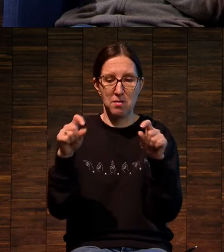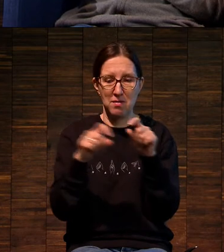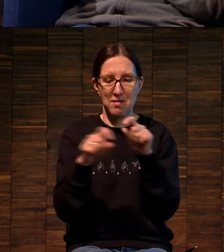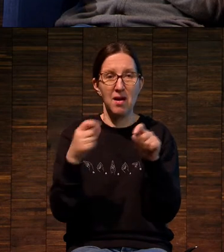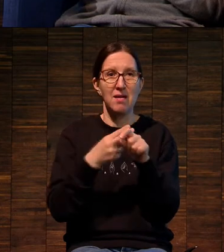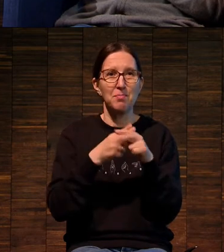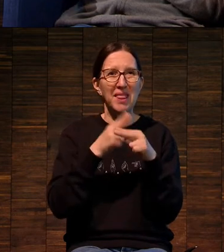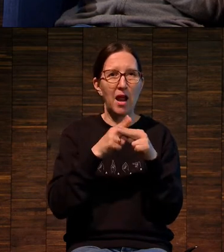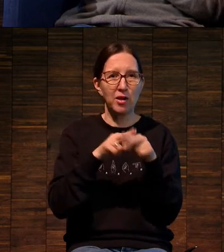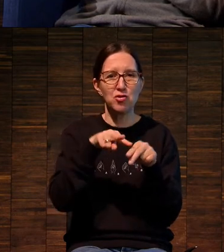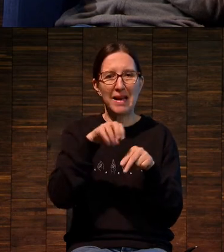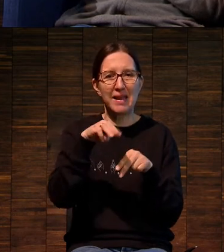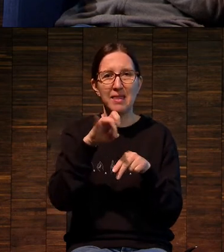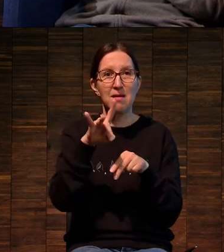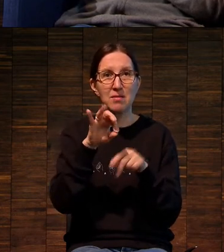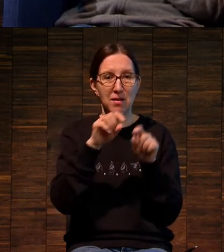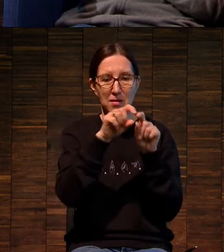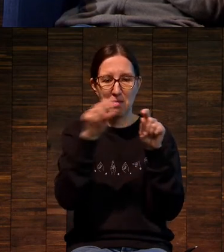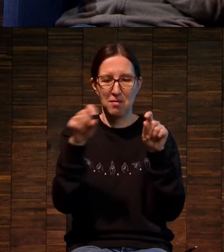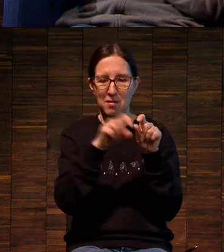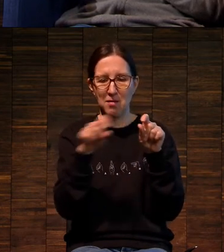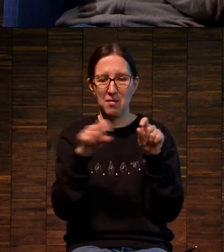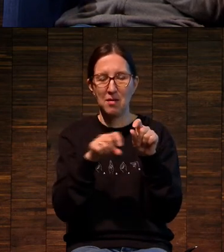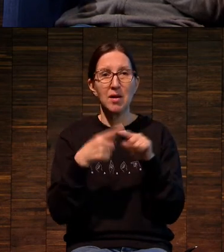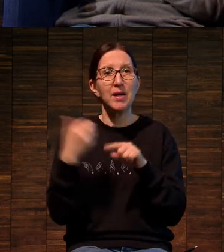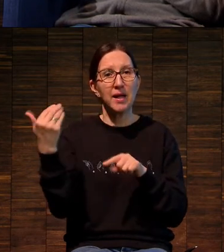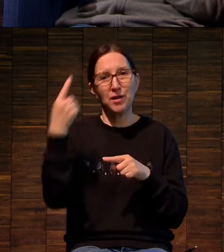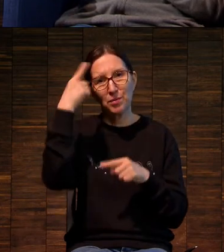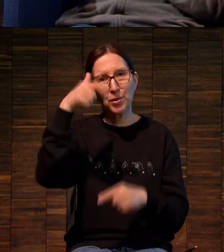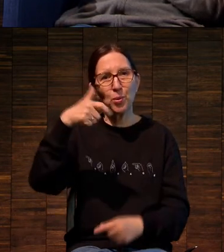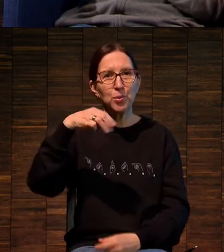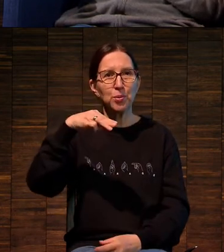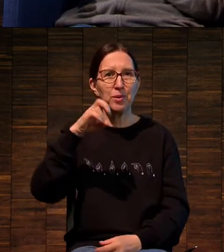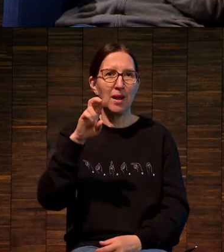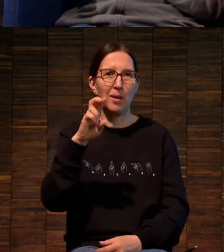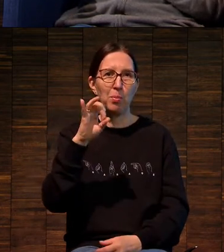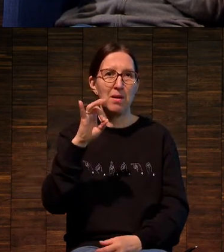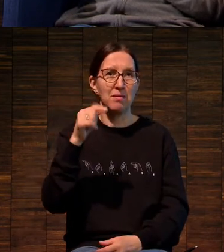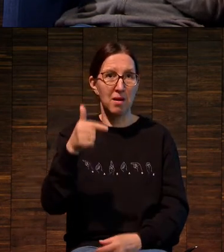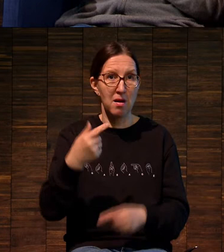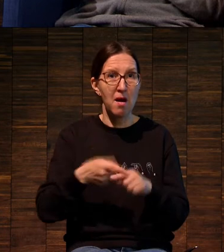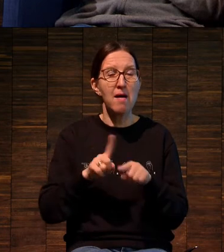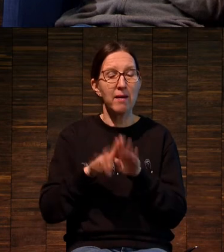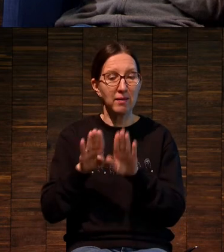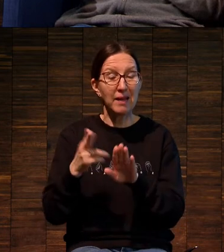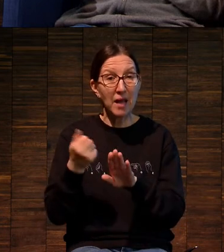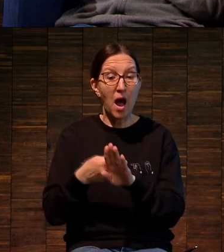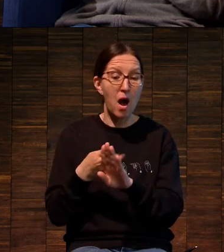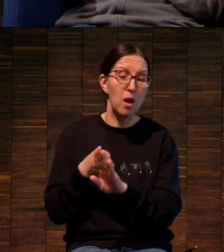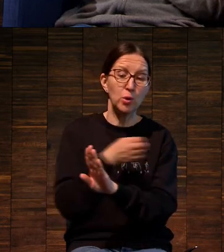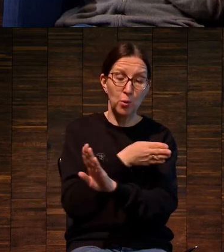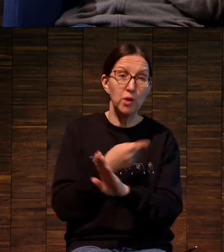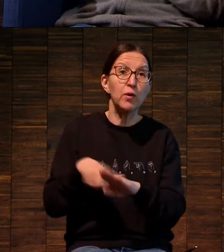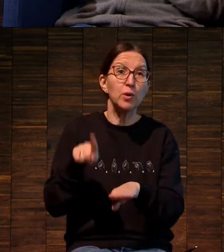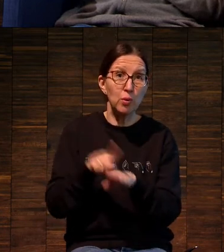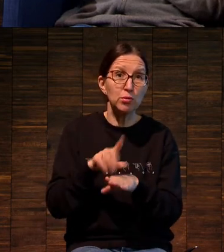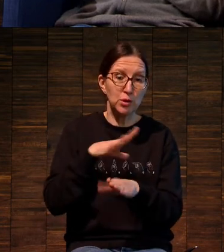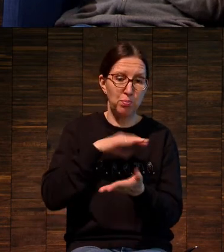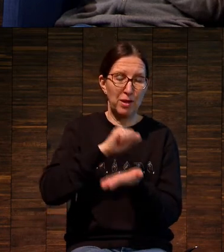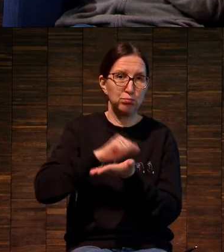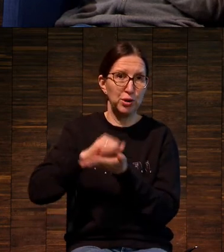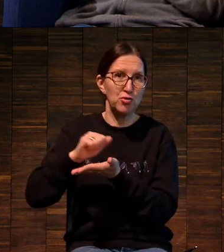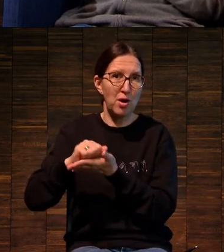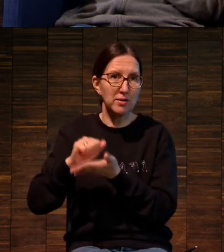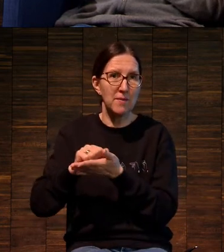500 лет. А до этого резали, печатали, оттискивали, все это происходило. Естественно, все происходило, в основном, печать